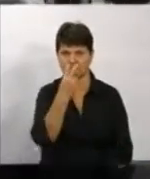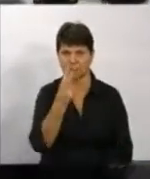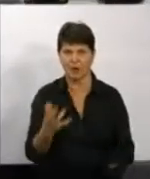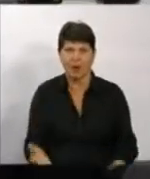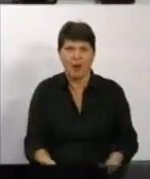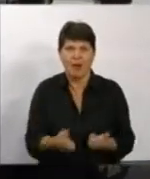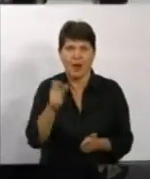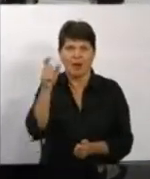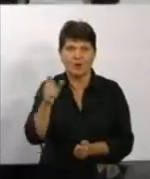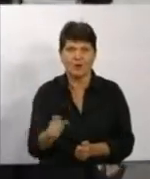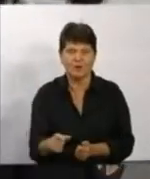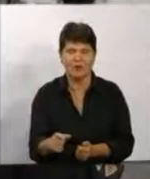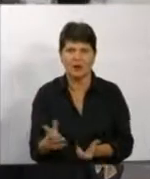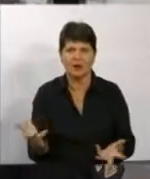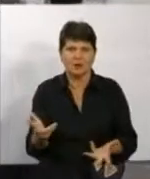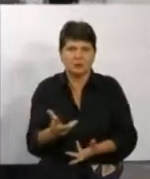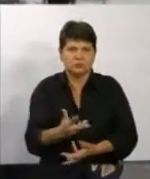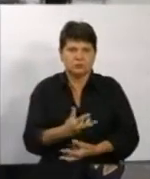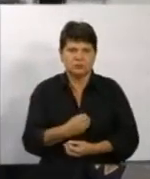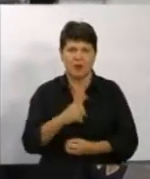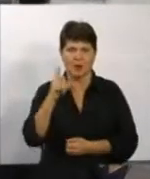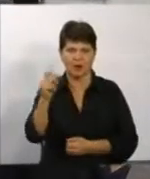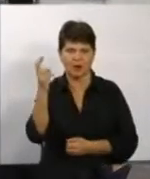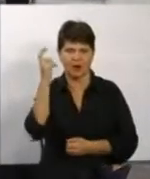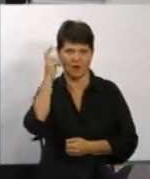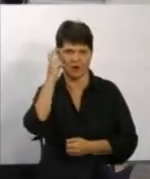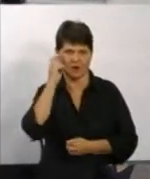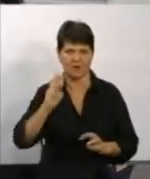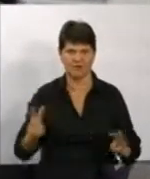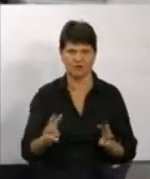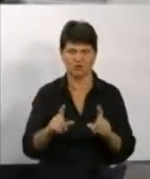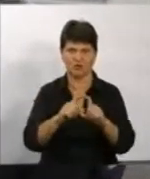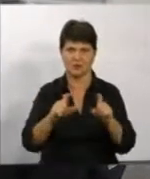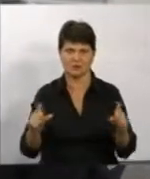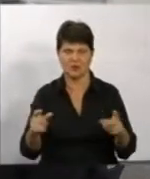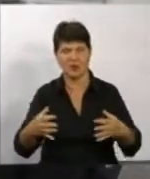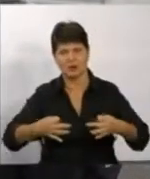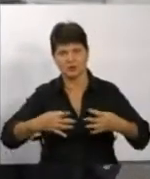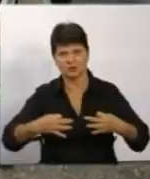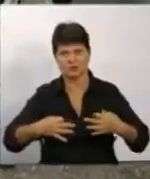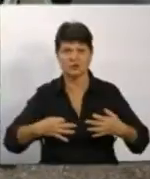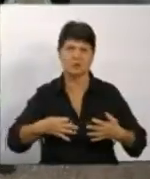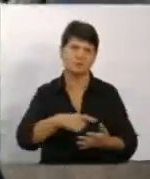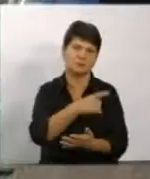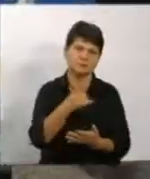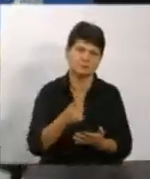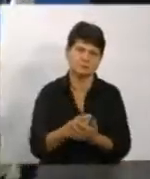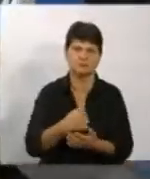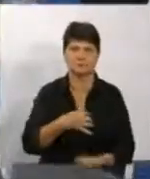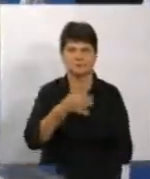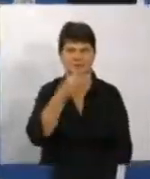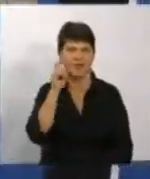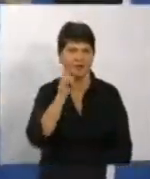З'явилося якесь таке захоплення, з'їзд до Київу пожежну частину, де мені показали, розказали це все. Мені дуже сподобалося. Вінницю на